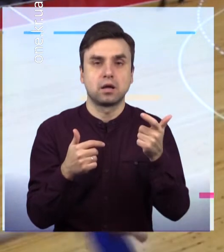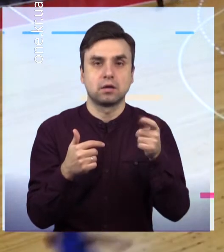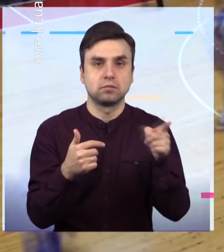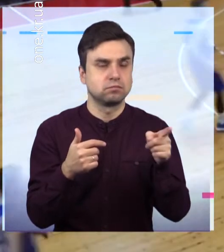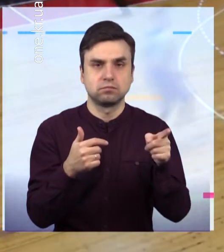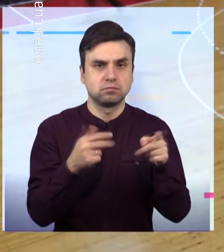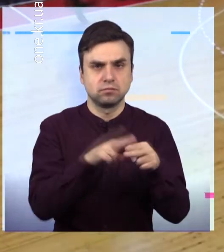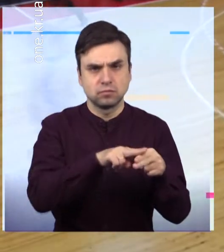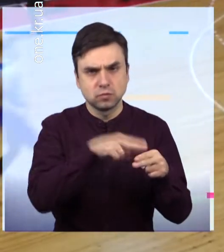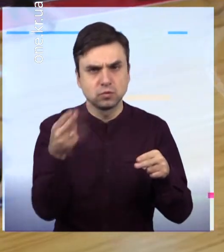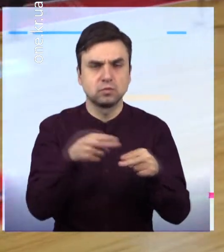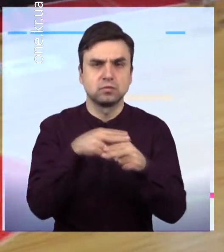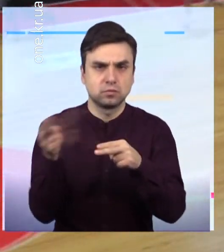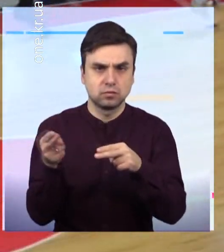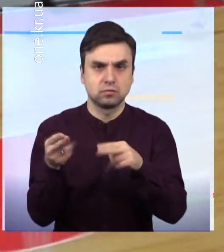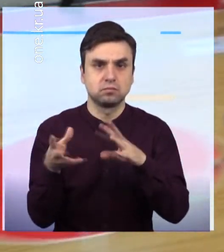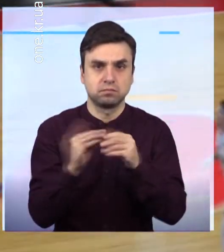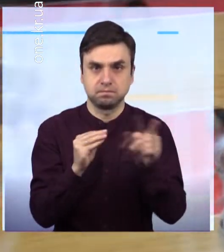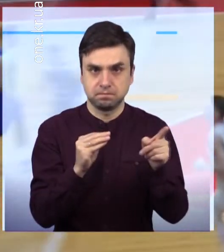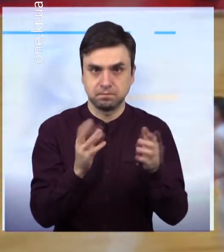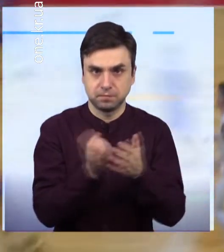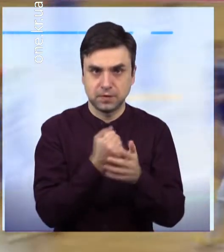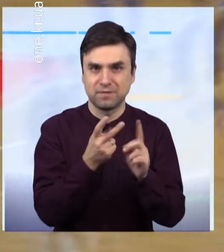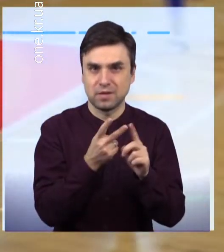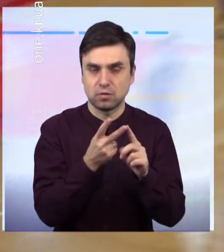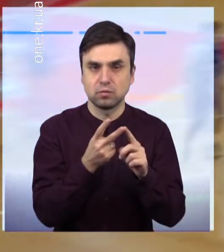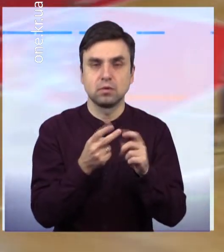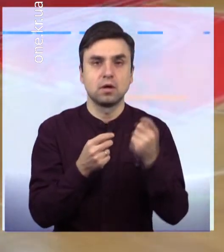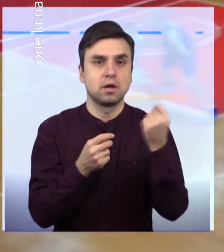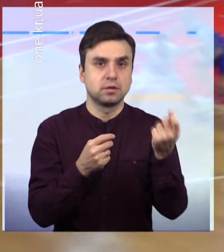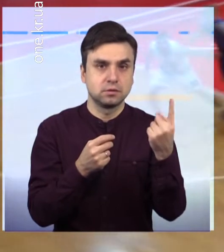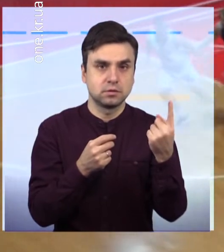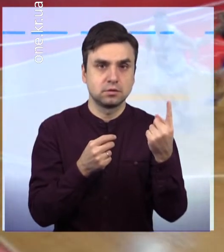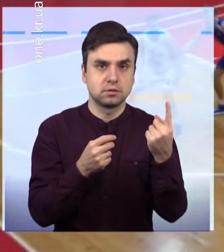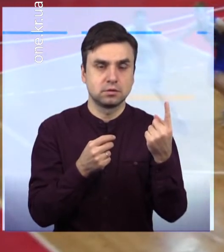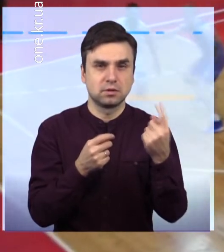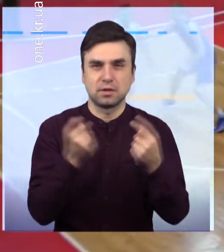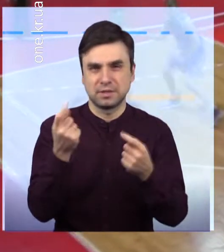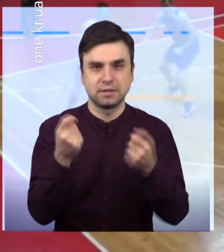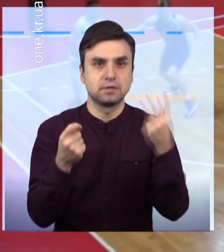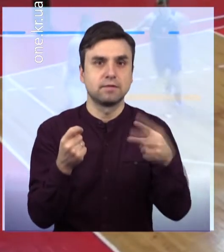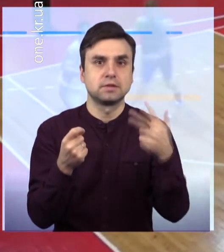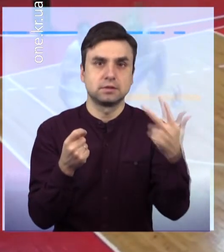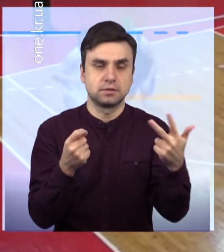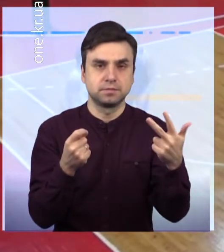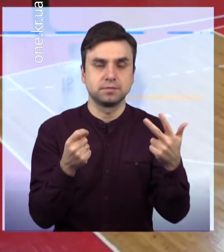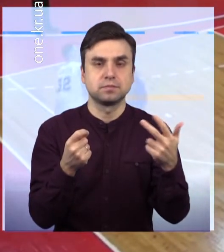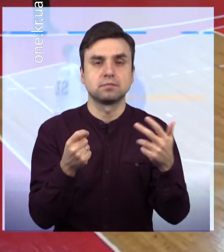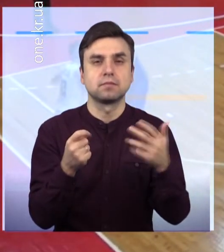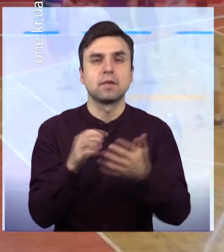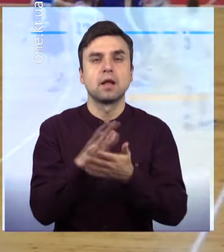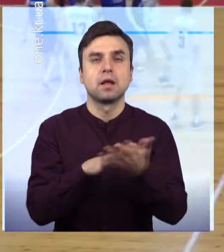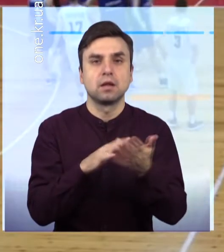користь З рахунком на табло 11-23 Гойдалки в грі продовжились і в третій чверті Тут криворіжці знов додали і